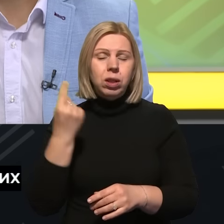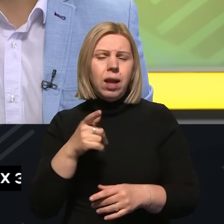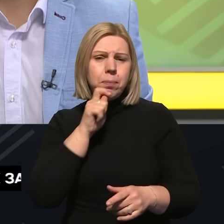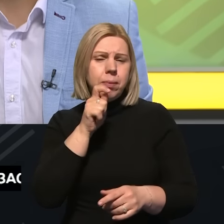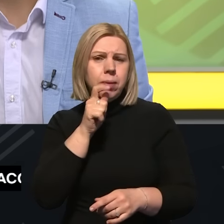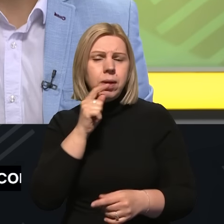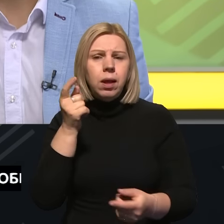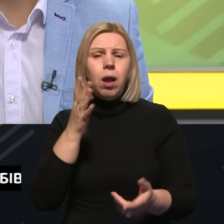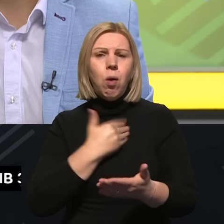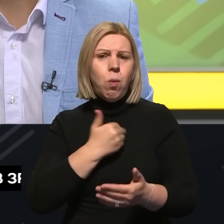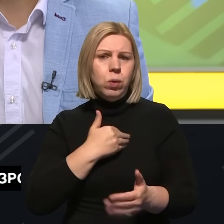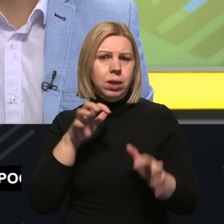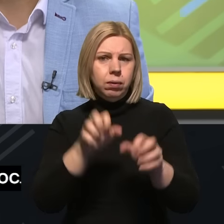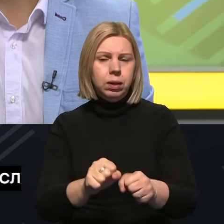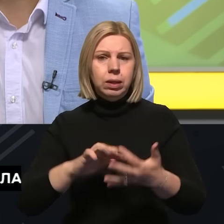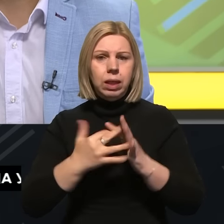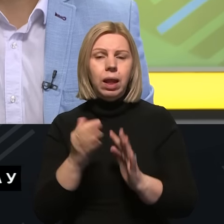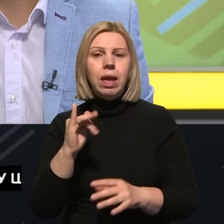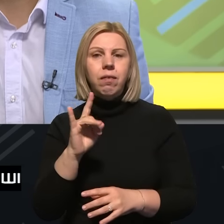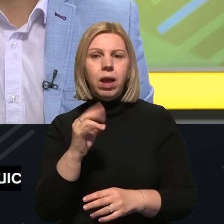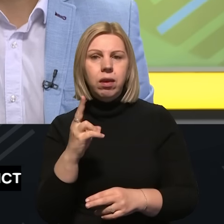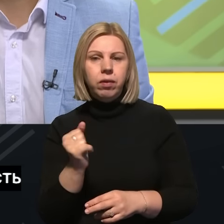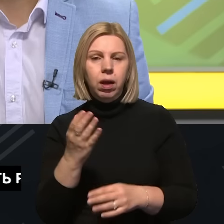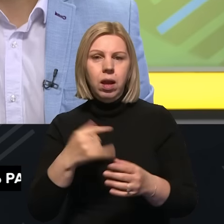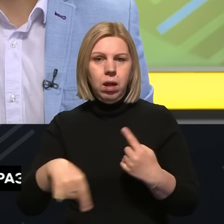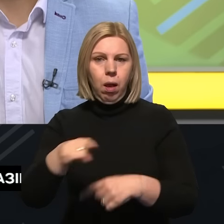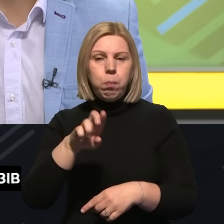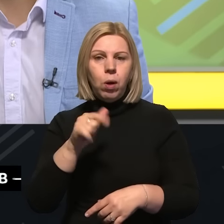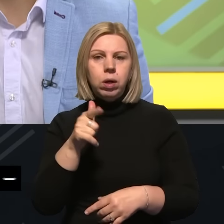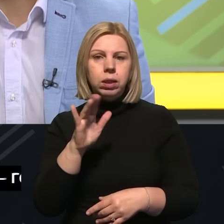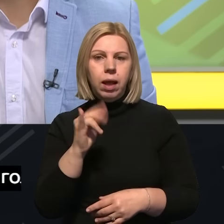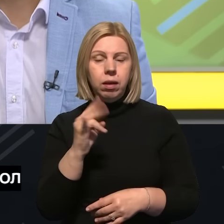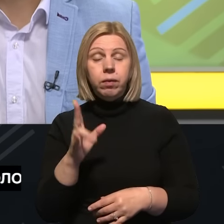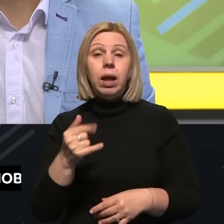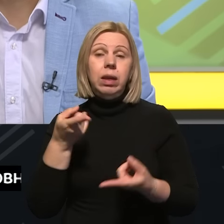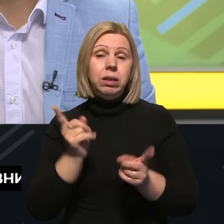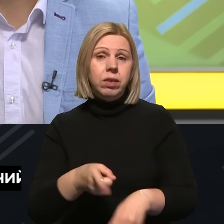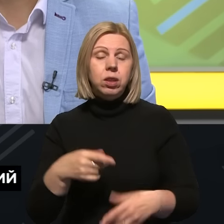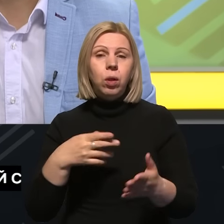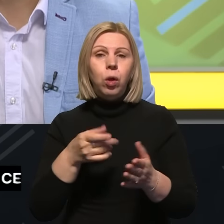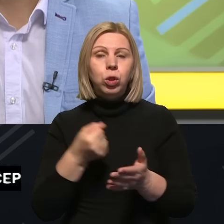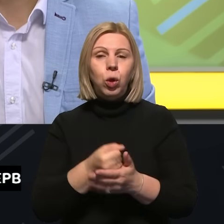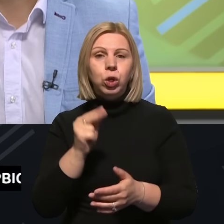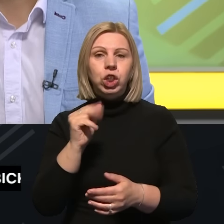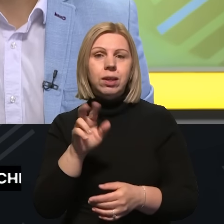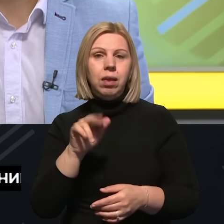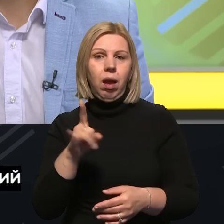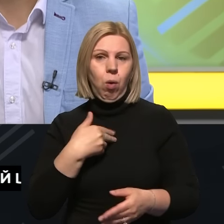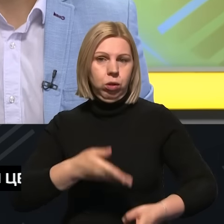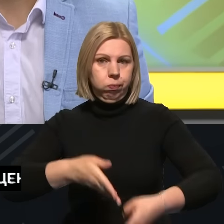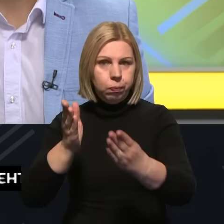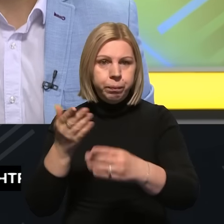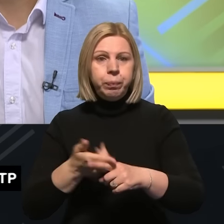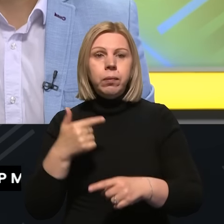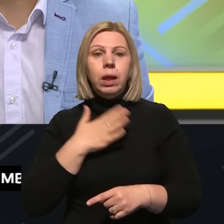намагаються захопити селища Іванівське та околиці Богданівки. Ну і звісно вийти і зайти до часу ояру. Однак